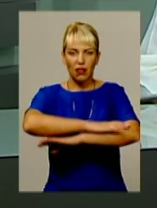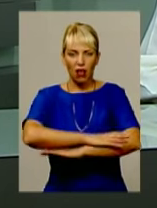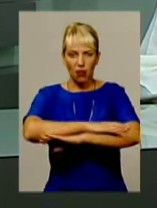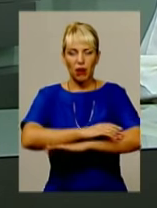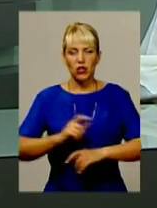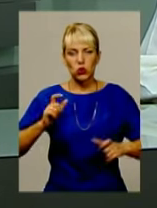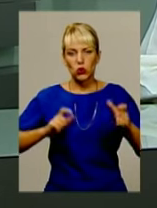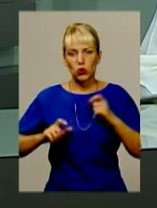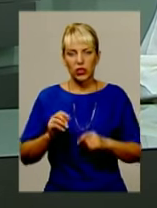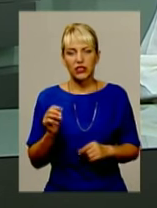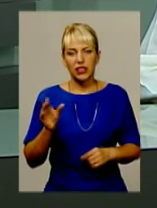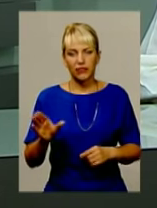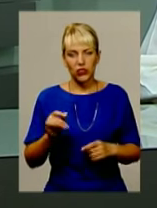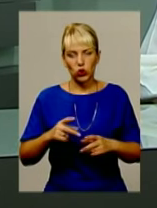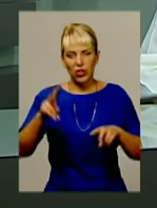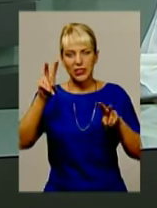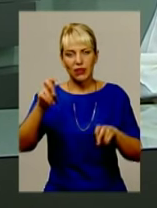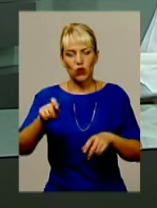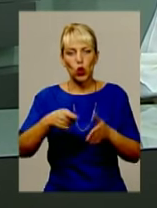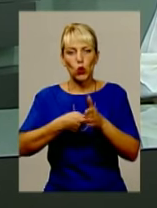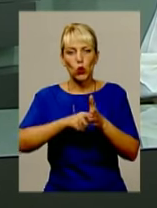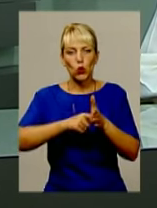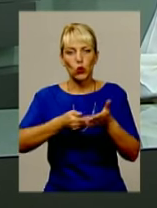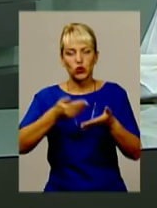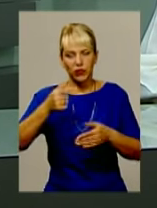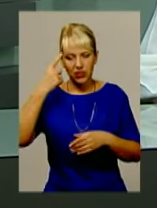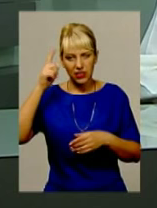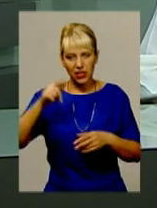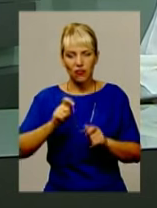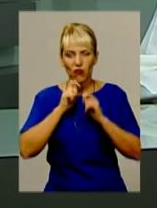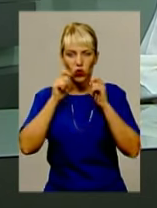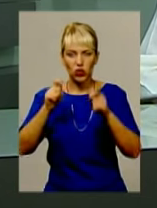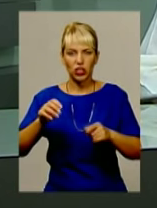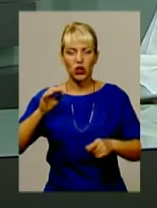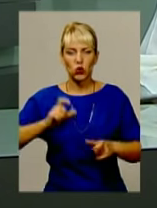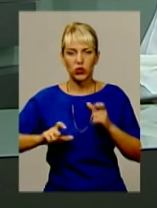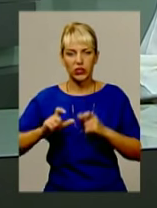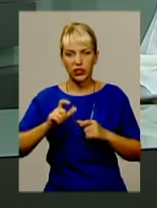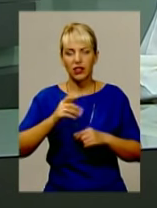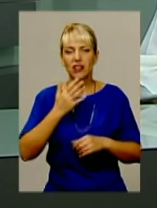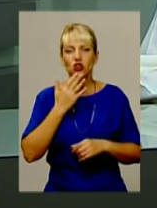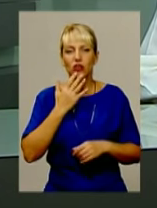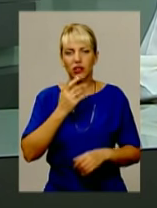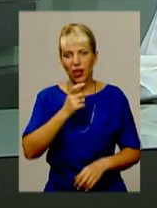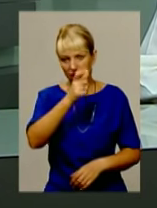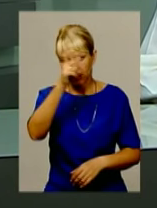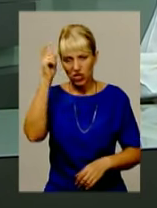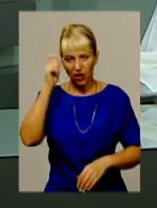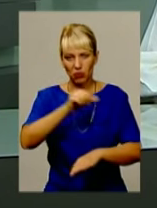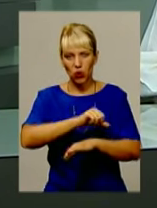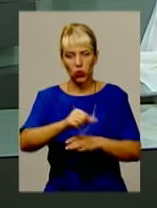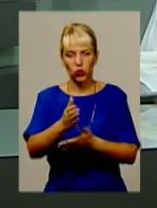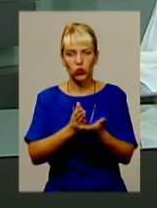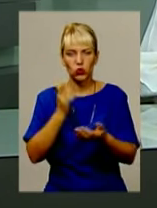квиток та символічний ключ відзнань нині вручили курсантам і студентам Національної академії Державної прикордонної служби України.